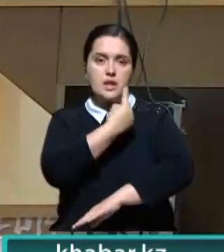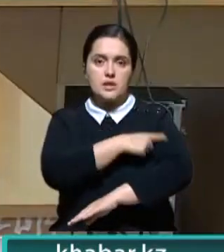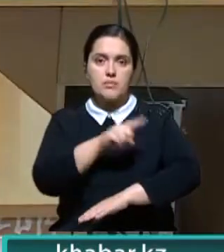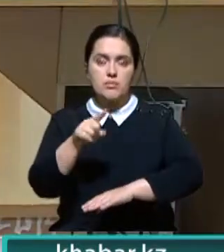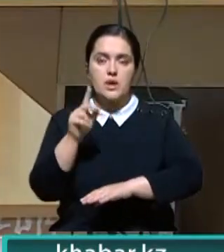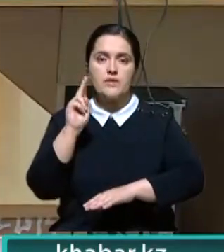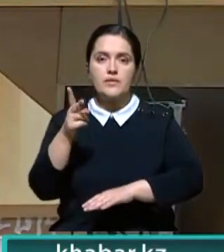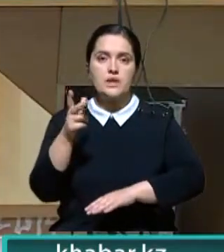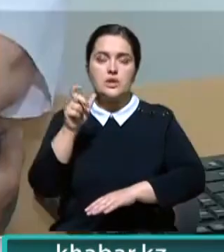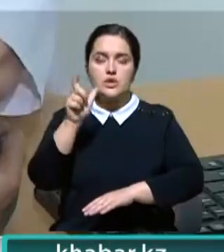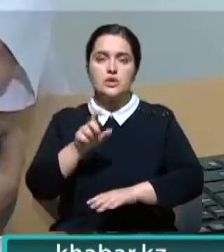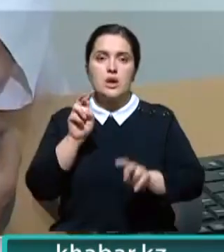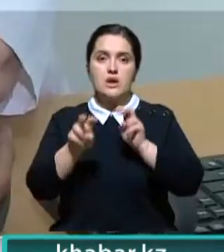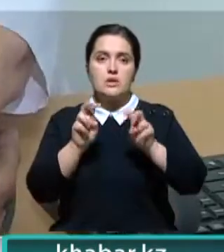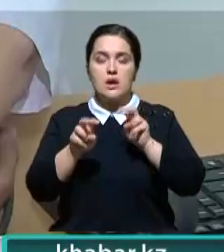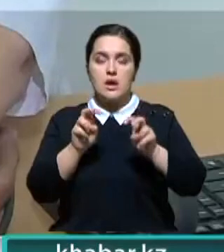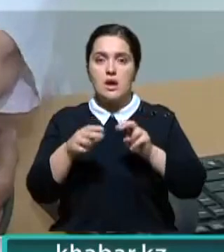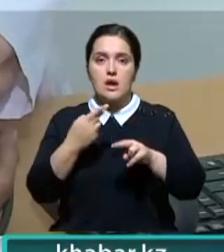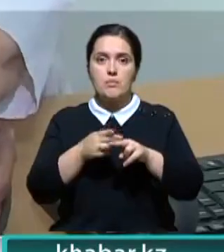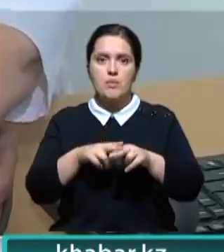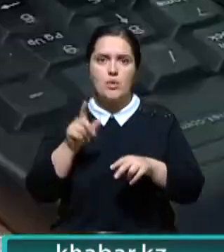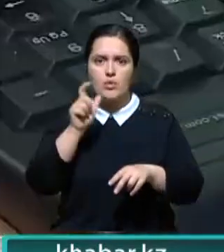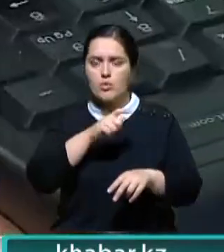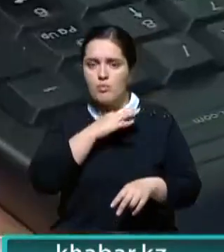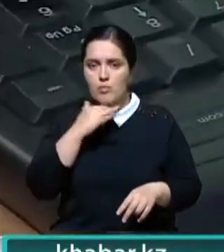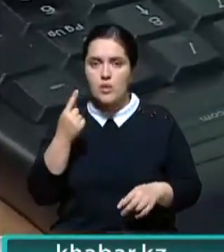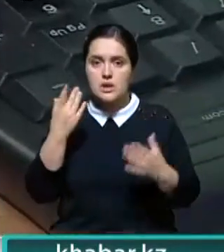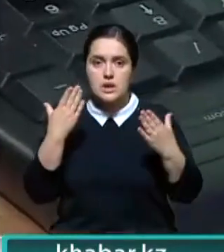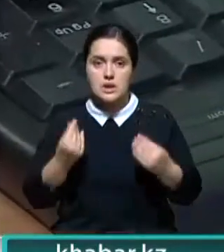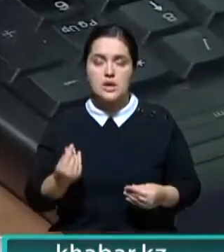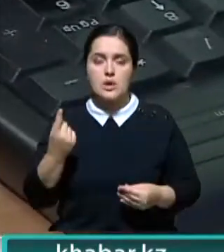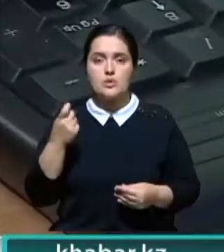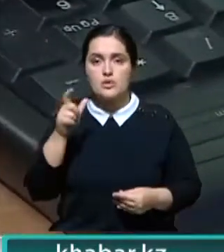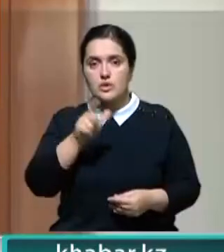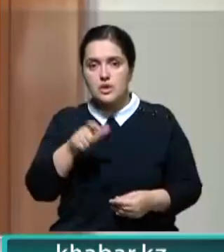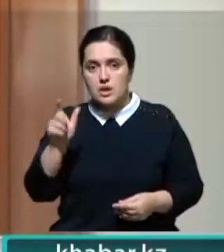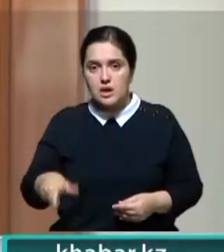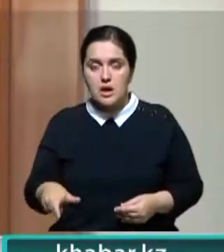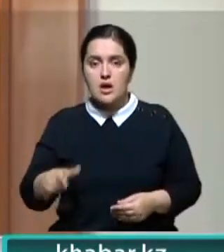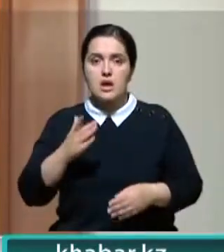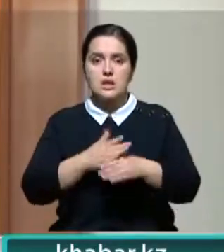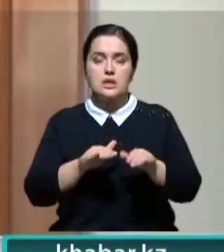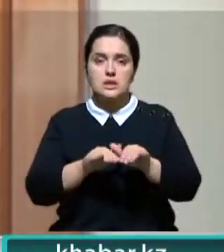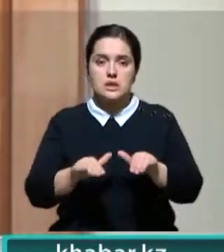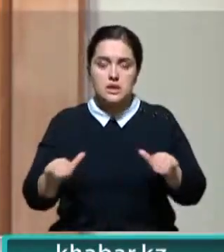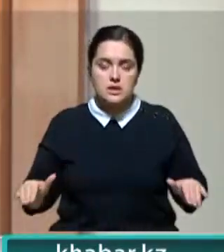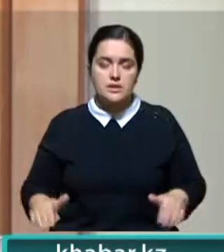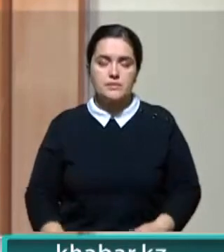2300 человек. А потому посетителей здесь много. В день принимает до 100 пациентов. Среди них и дети.